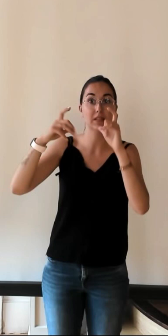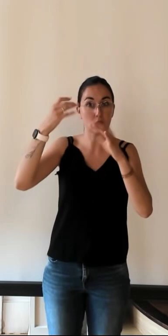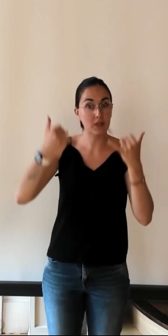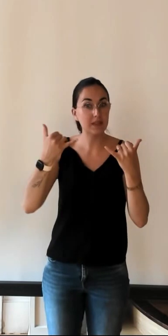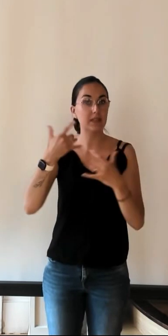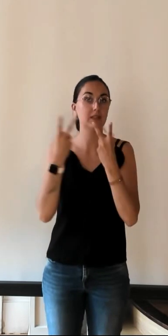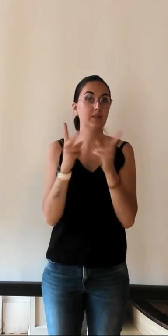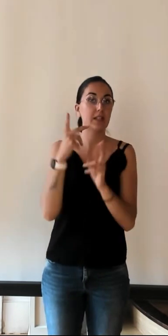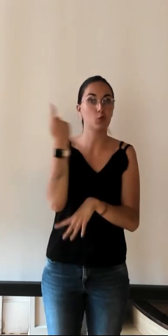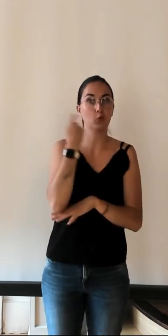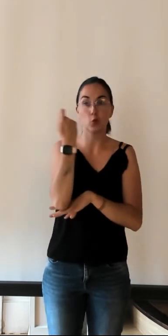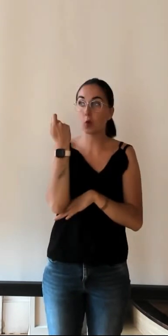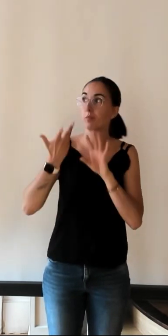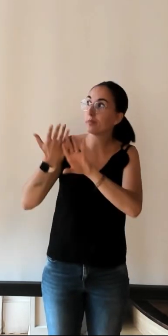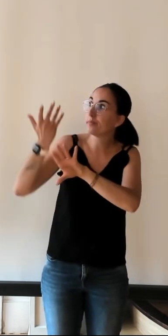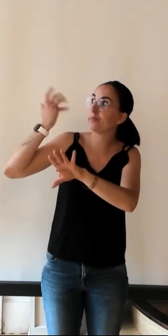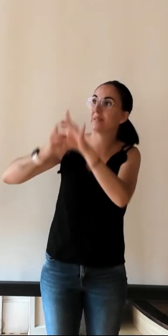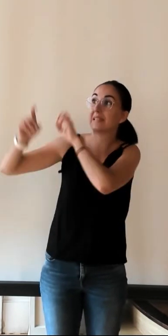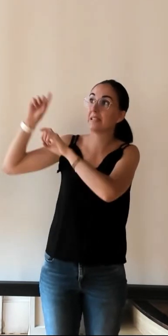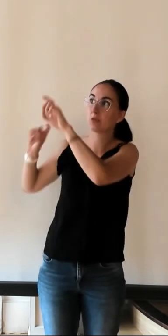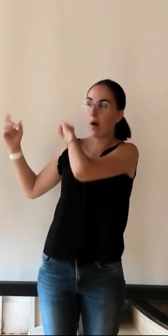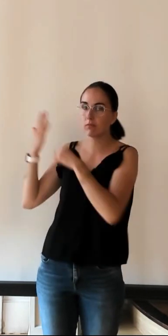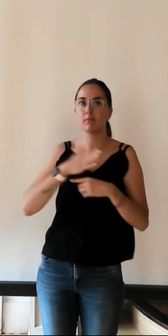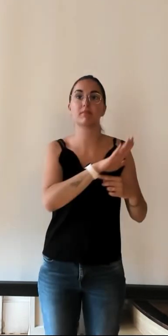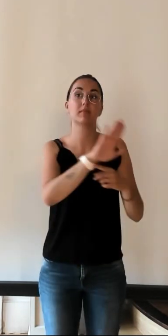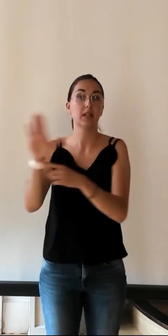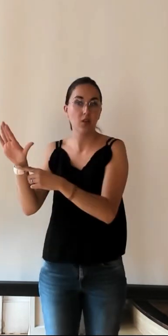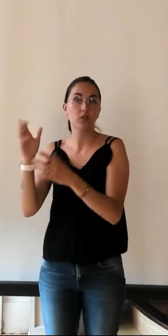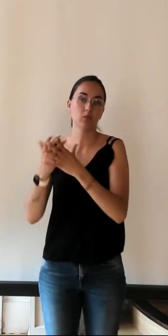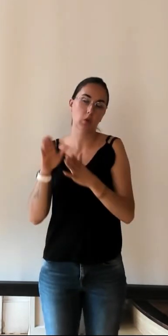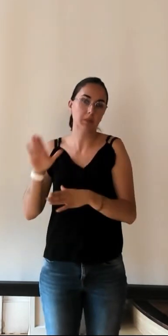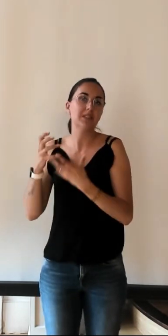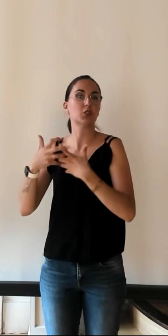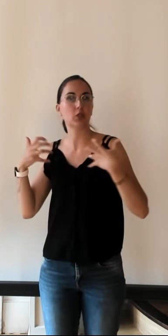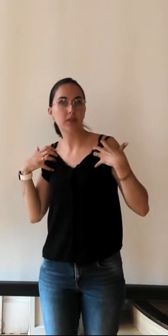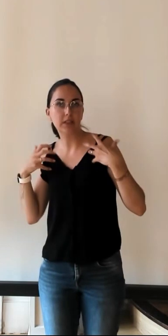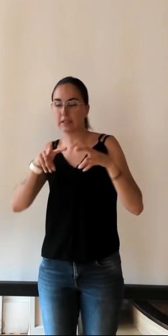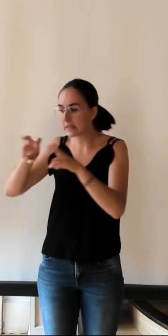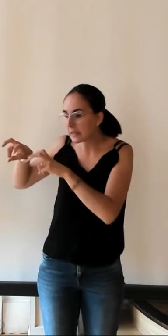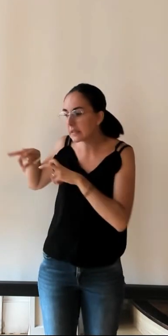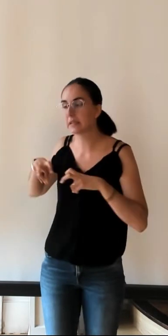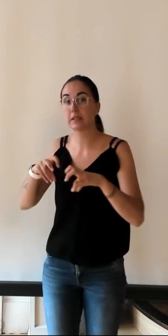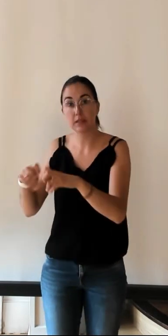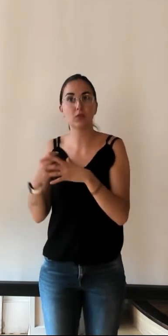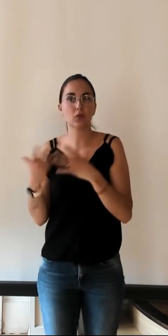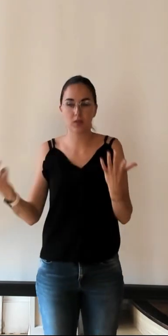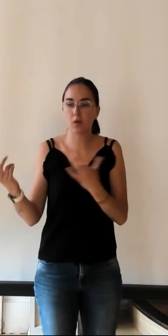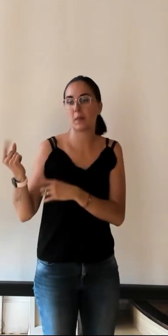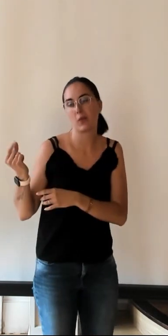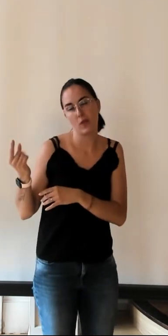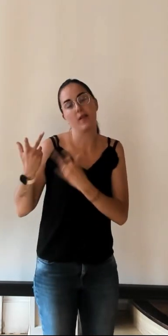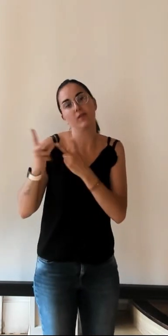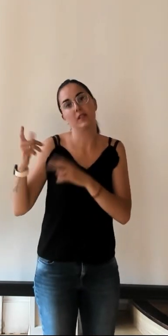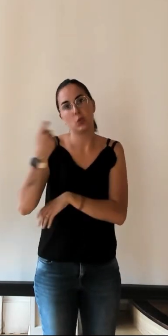qui mettra à profit tout le travail scientifique fait par les archives départementales, un établissement partenaire de la ville de Tours. Merci